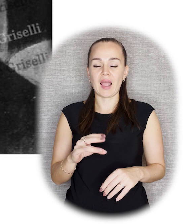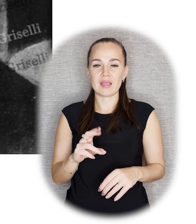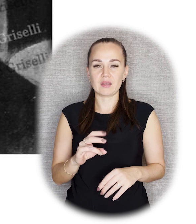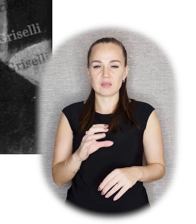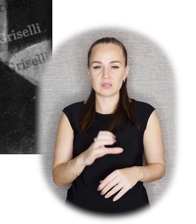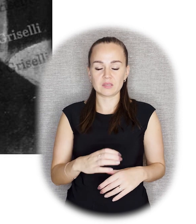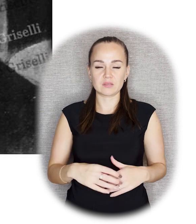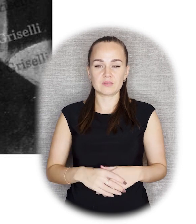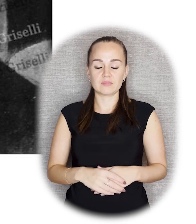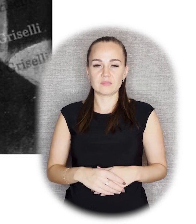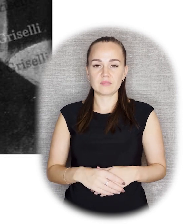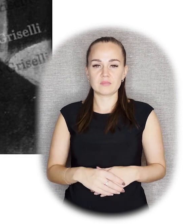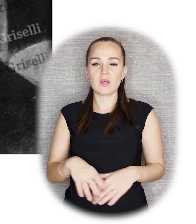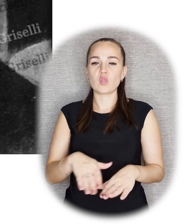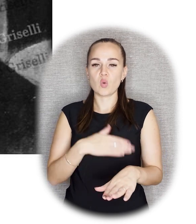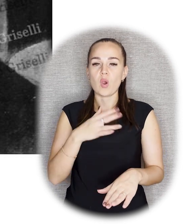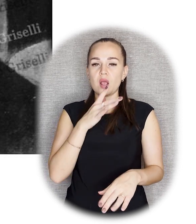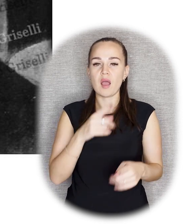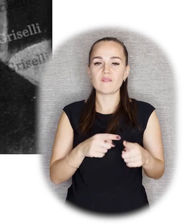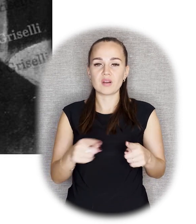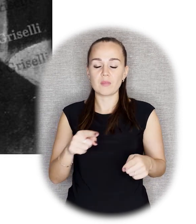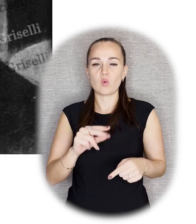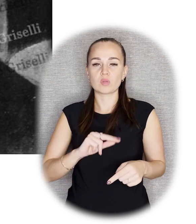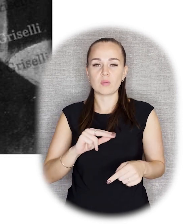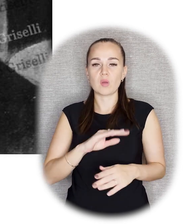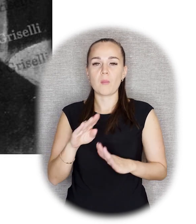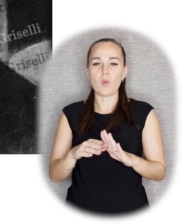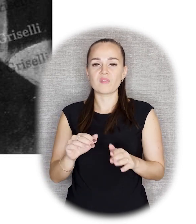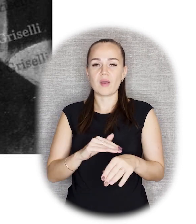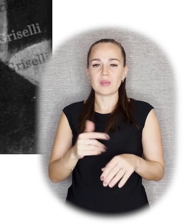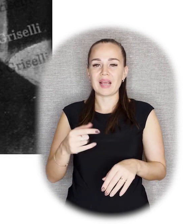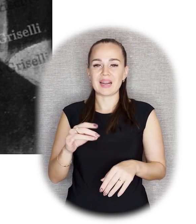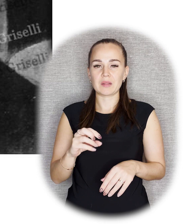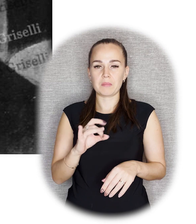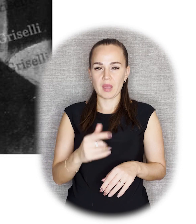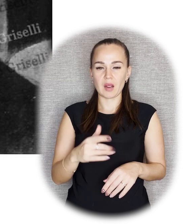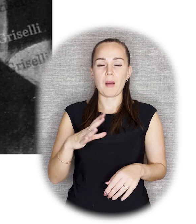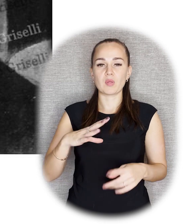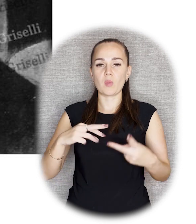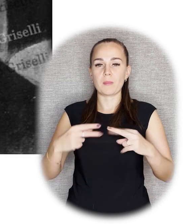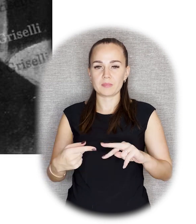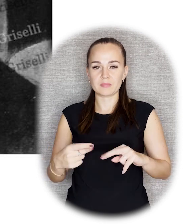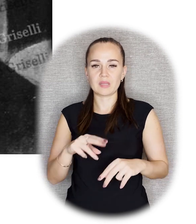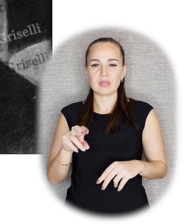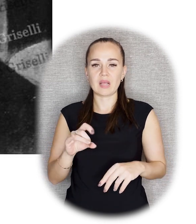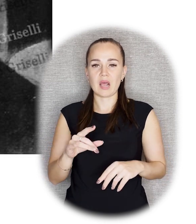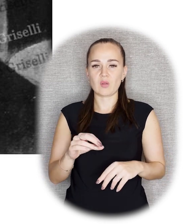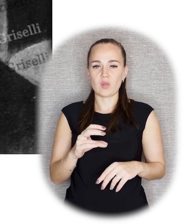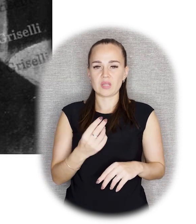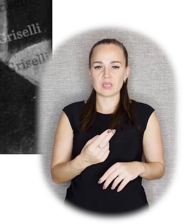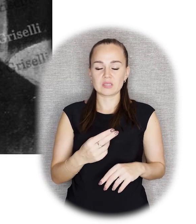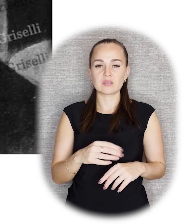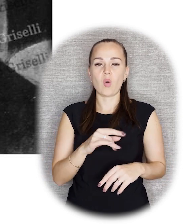Залькальц. Долгое время он жил и работал под фамилией Гринберг, но потом сменил фамилию на Залькальц.